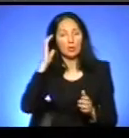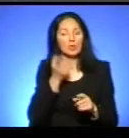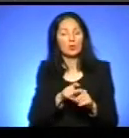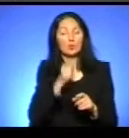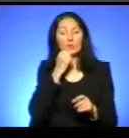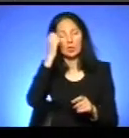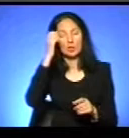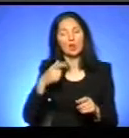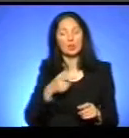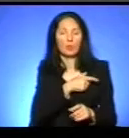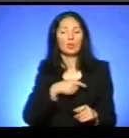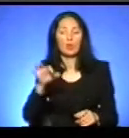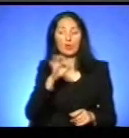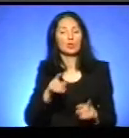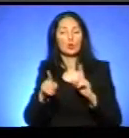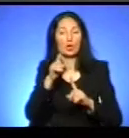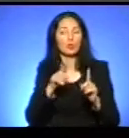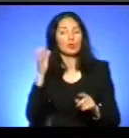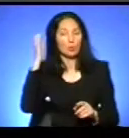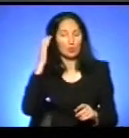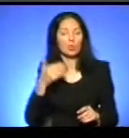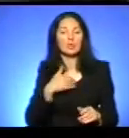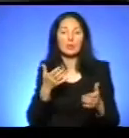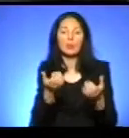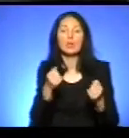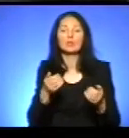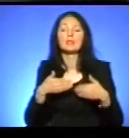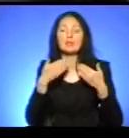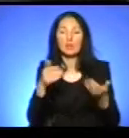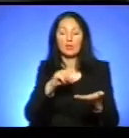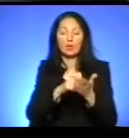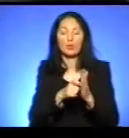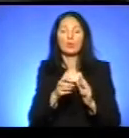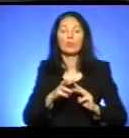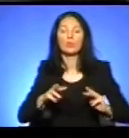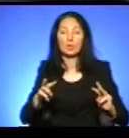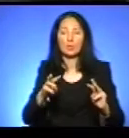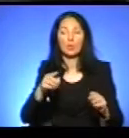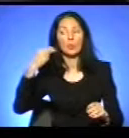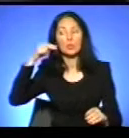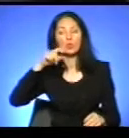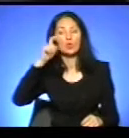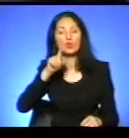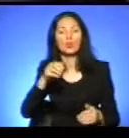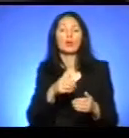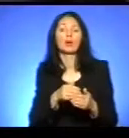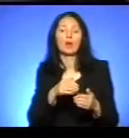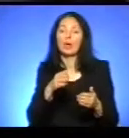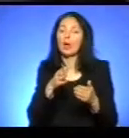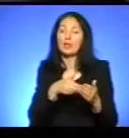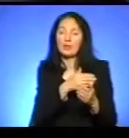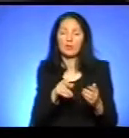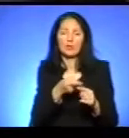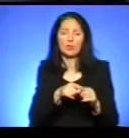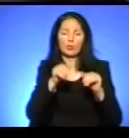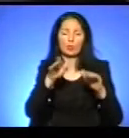депутатам власної ради, що вони все-таки дослухались до нас і прийняли звернення до Кабінету міністрів президента України про те, щоб відкликати цю постанову як таку,